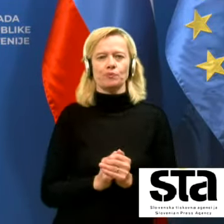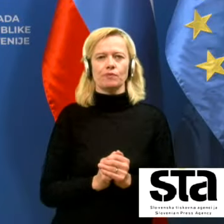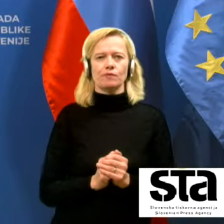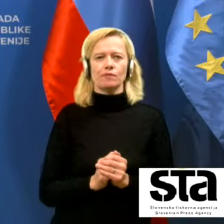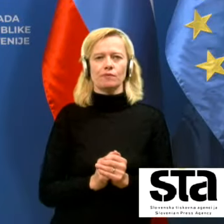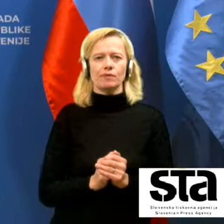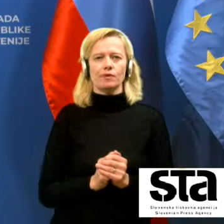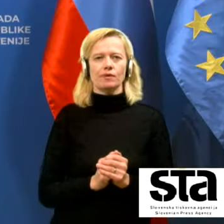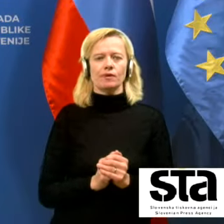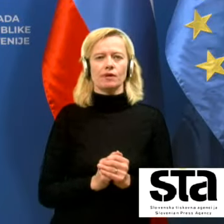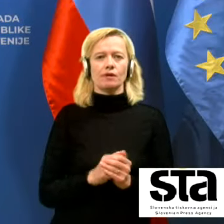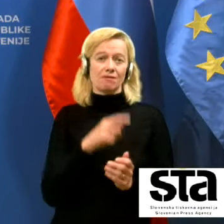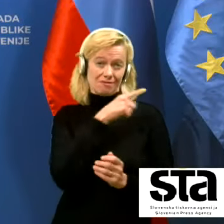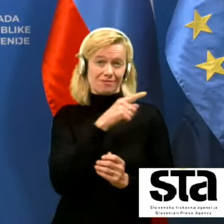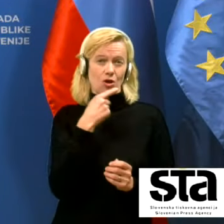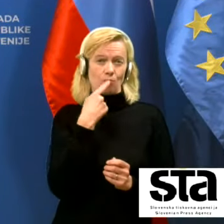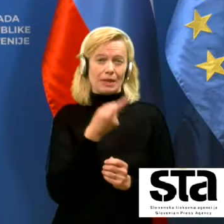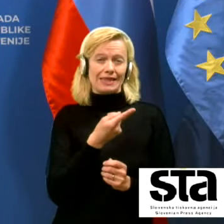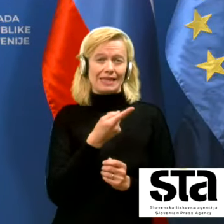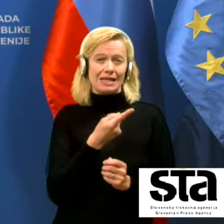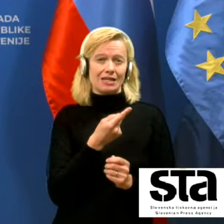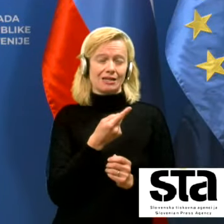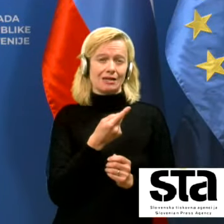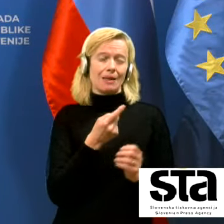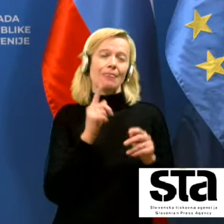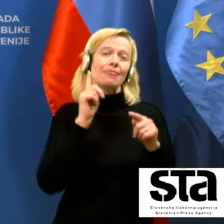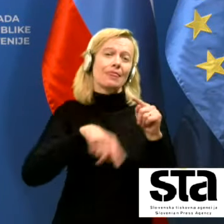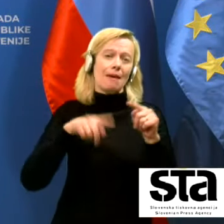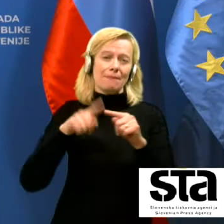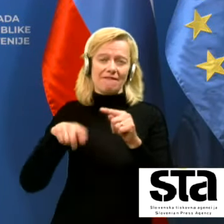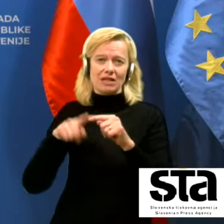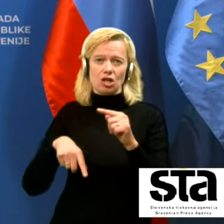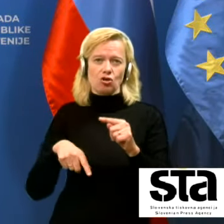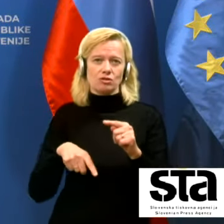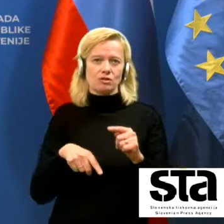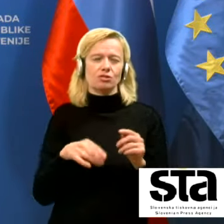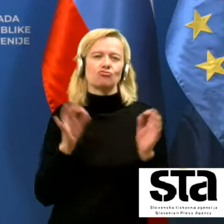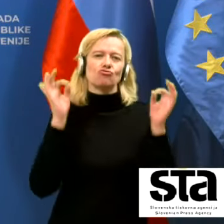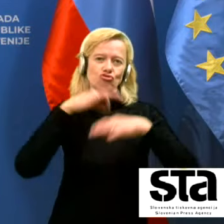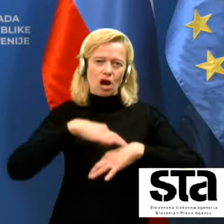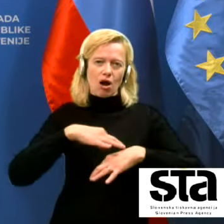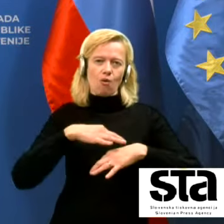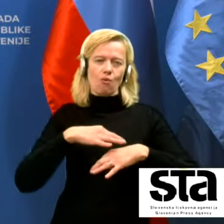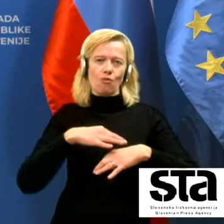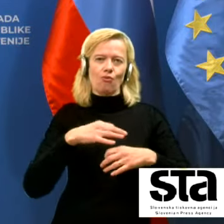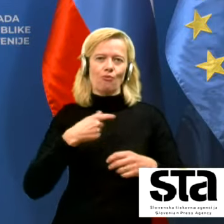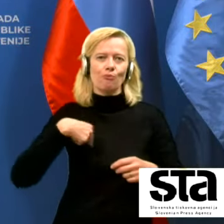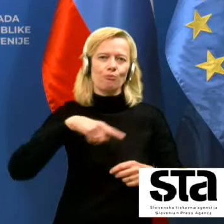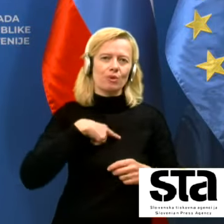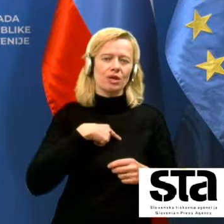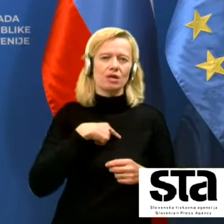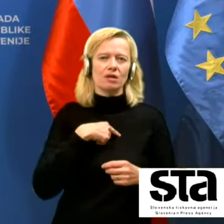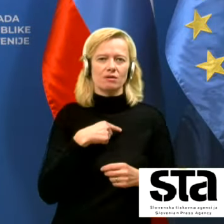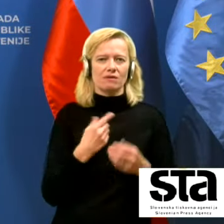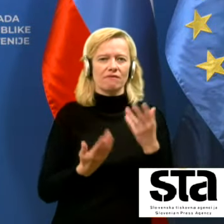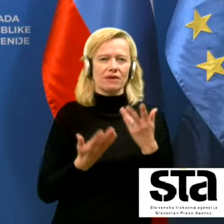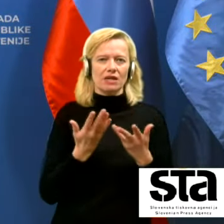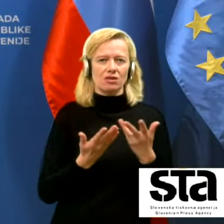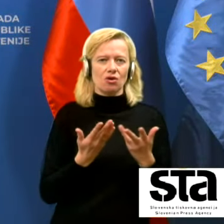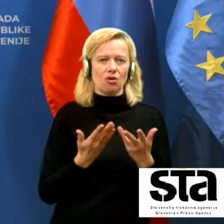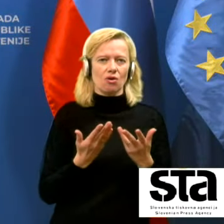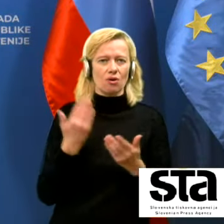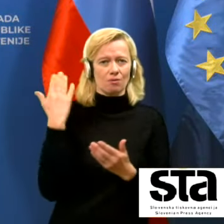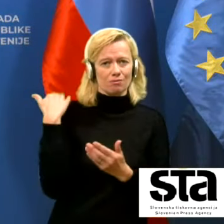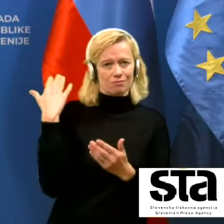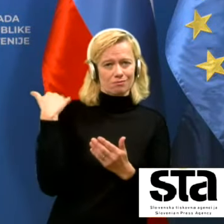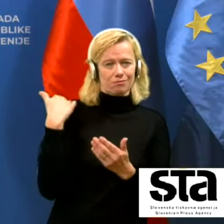Omenjna ste sveda nepravilnosti. Žal smo nekako z verjetno minuljem delom ali pa v